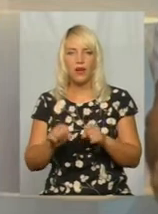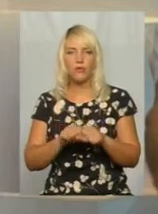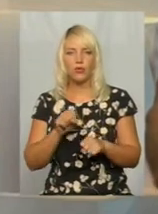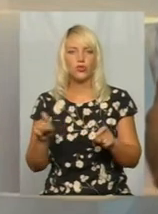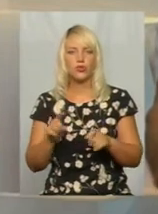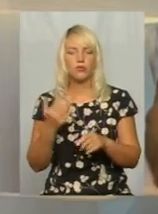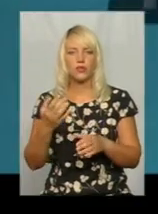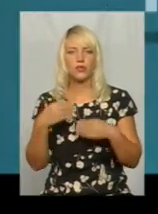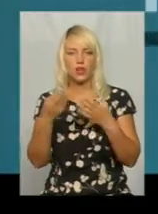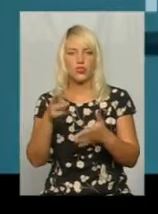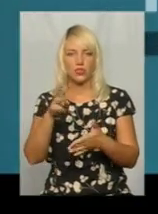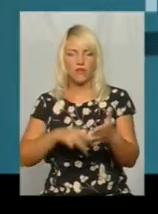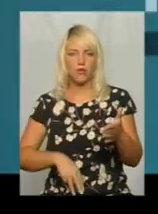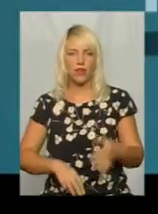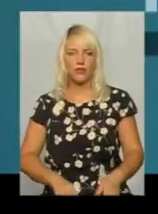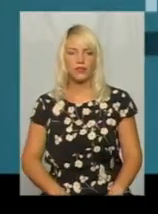щоб його оштрахувати.